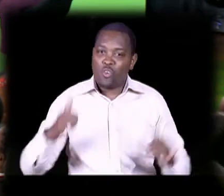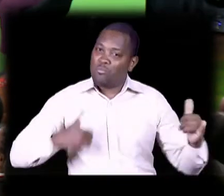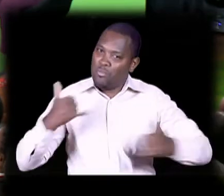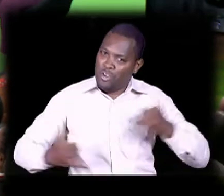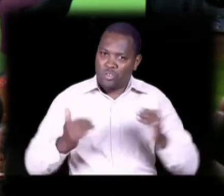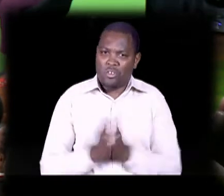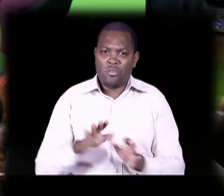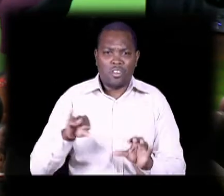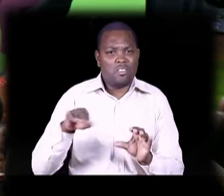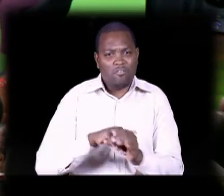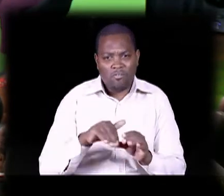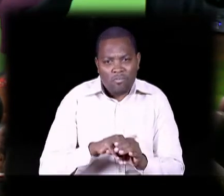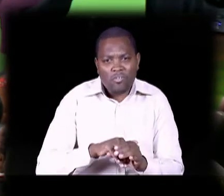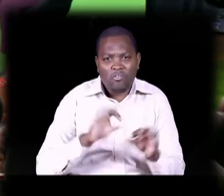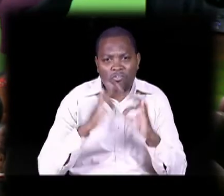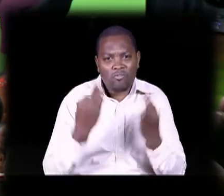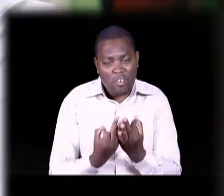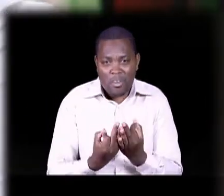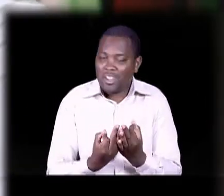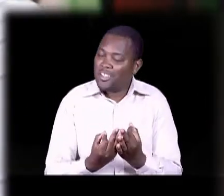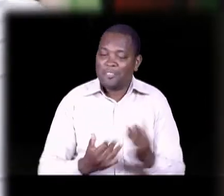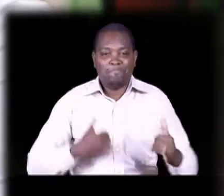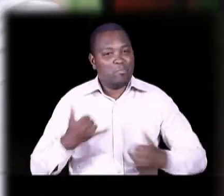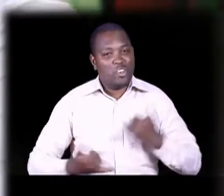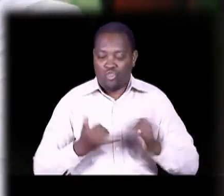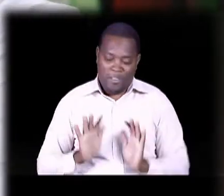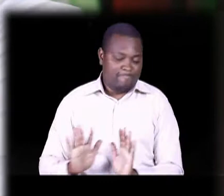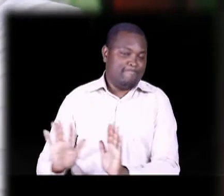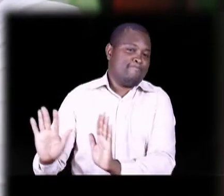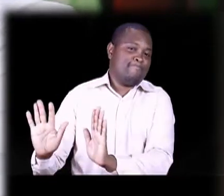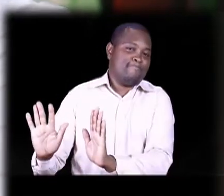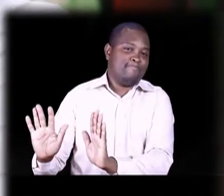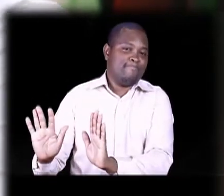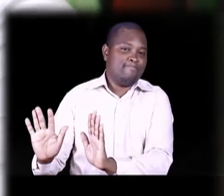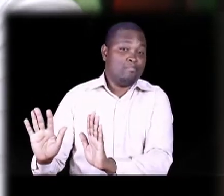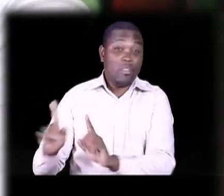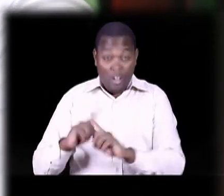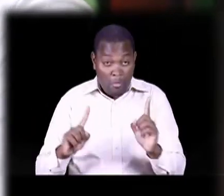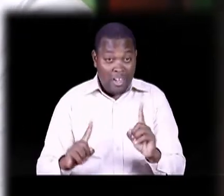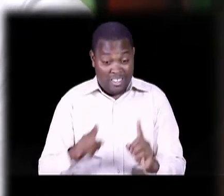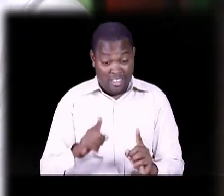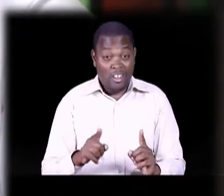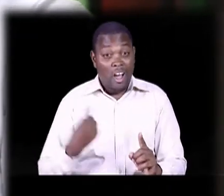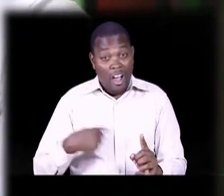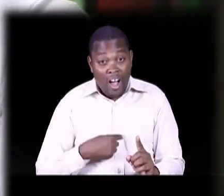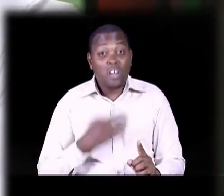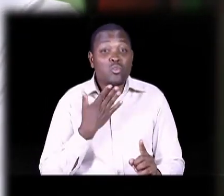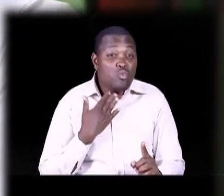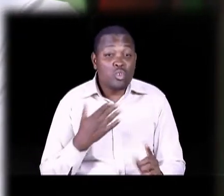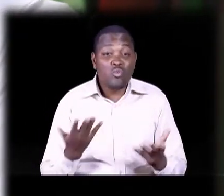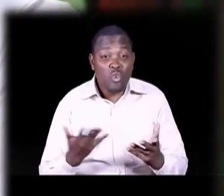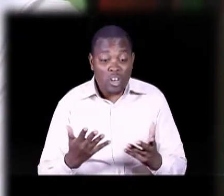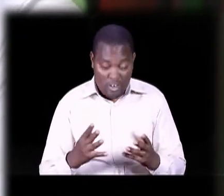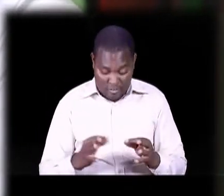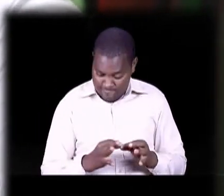Hatutaweza kuwa na chochote against you Kwa hivo uko saa Kwa sababu hapo njonyubani kwako Lakini kila mbacho tunazungumzia 400